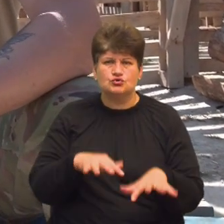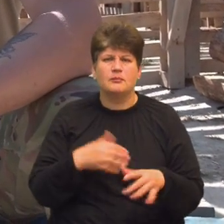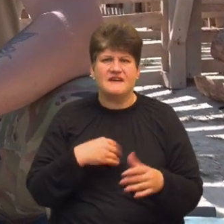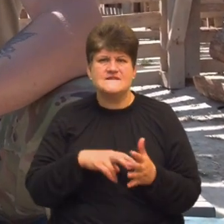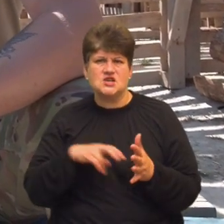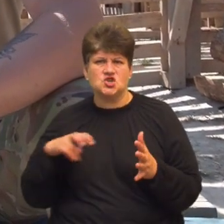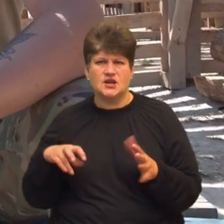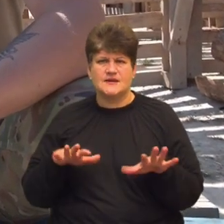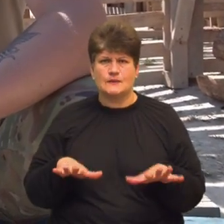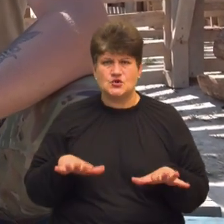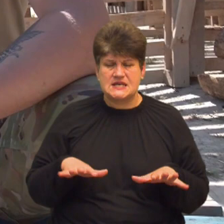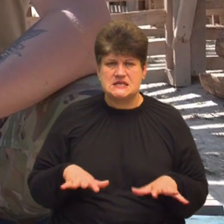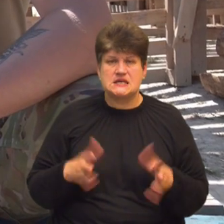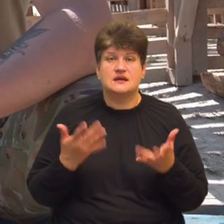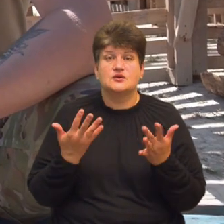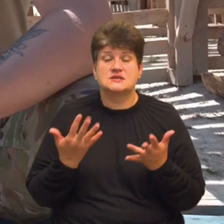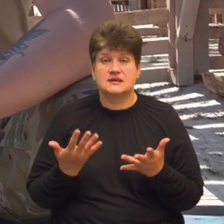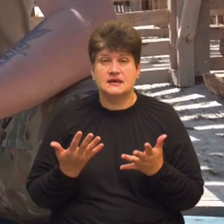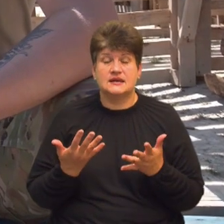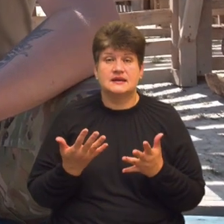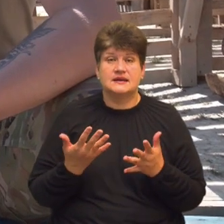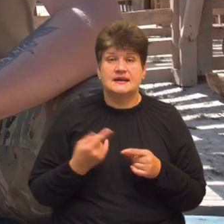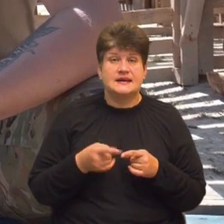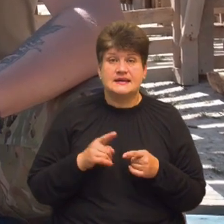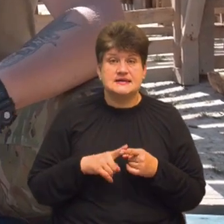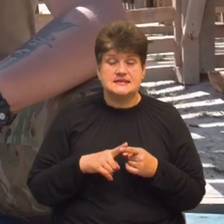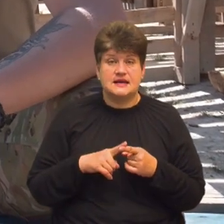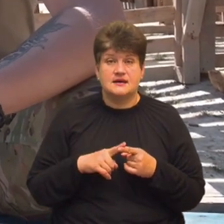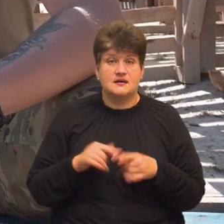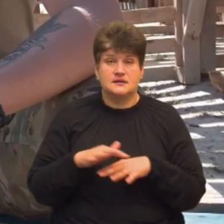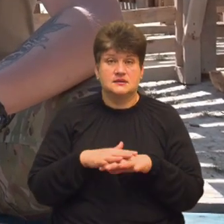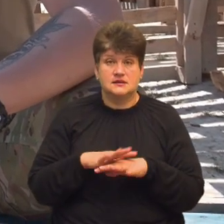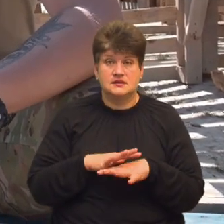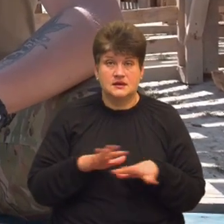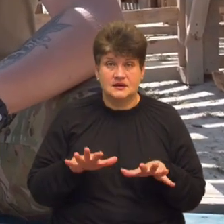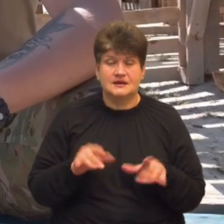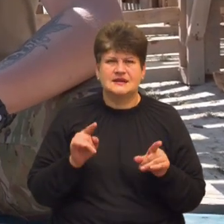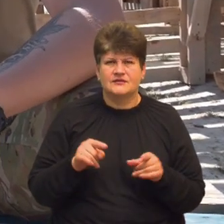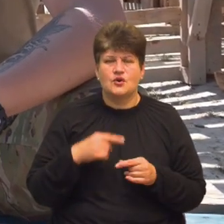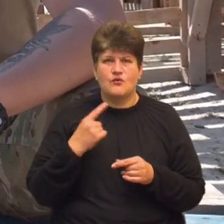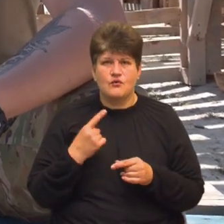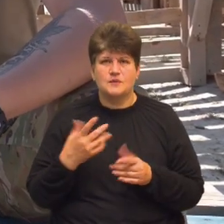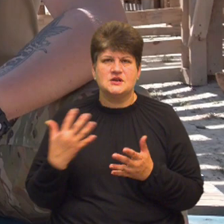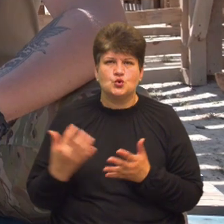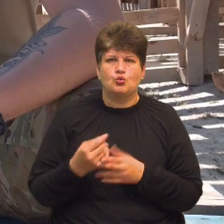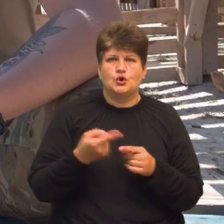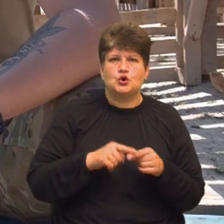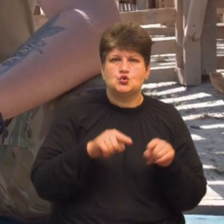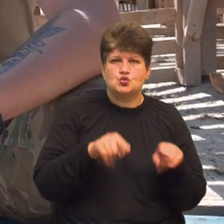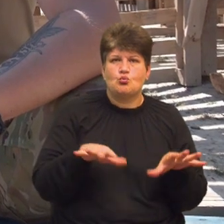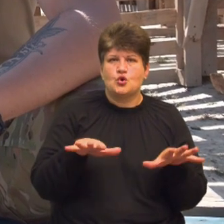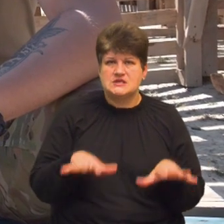оскільки вагнер ніде це не анонсував, так як вони люблять, от ми здобули цю позицію, цю.